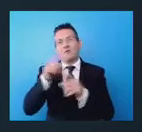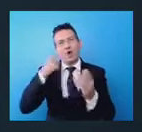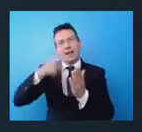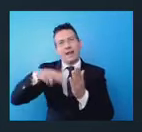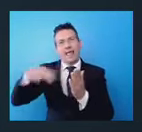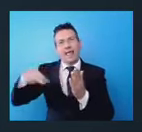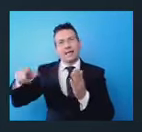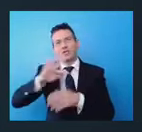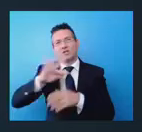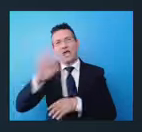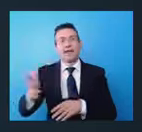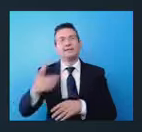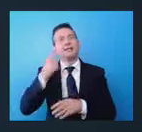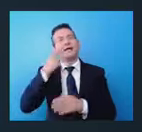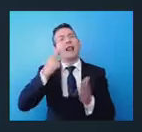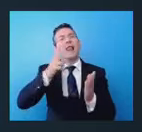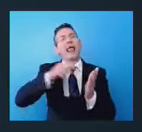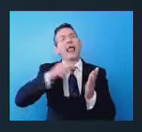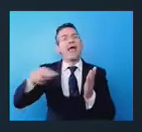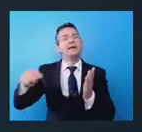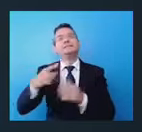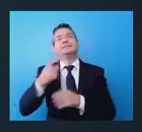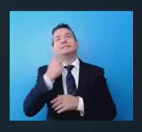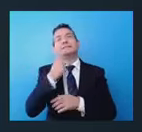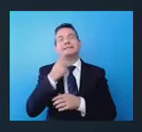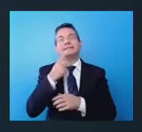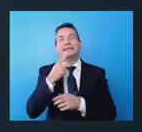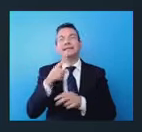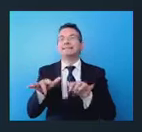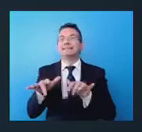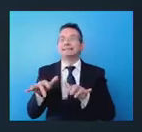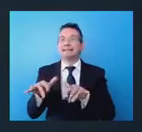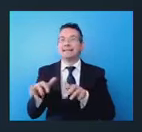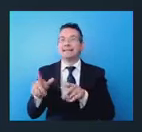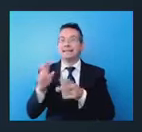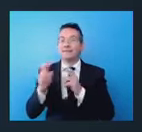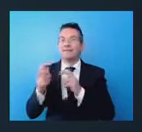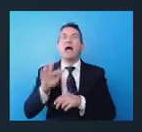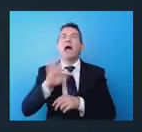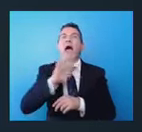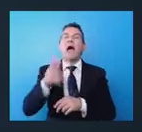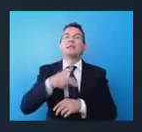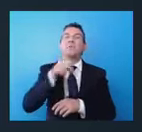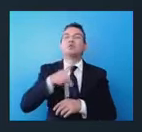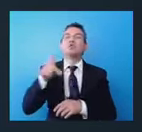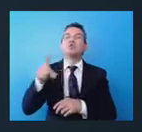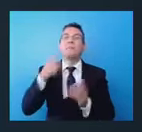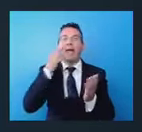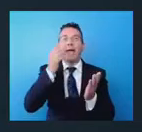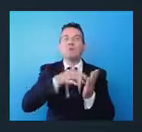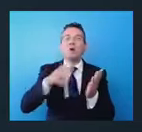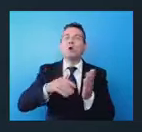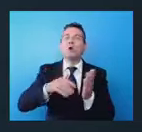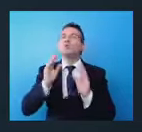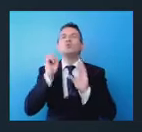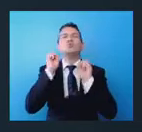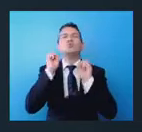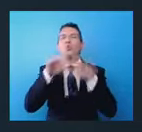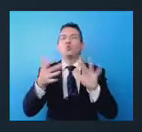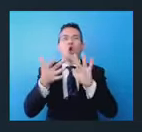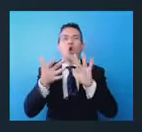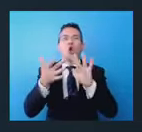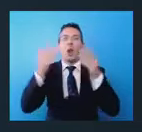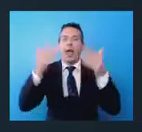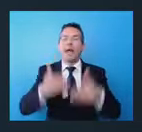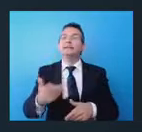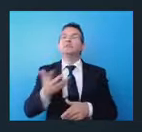invito a leggere coloro che ci scrivono anche gli altri position paper, che sono tutti online, perché troverete in altri